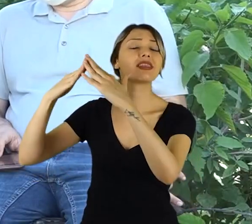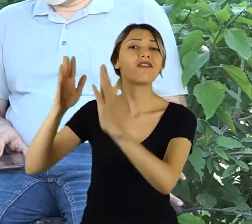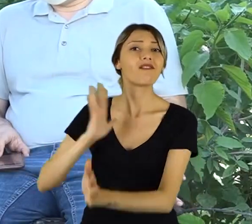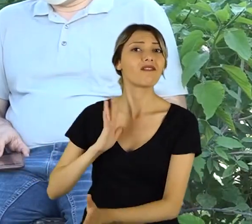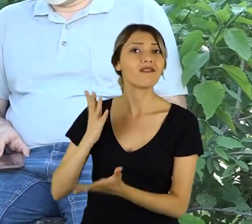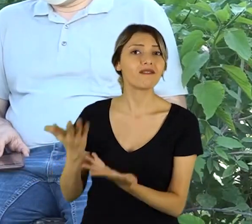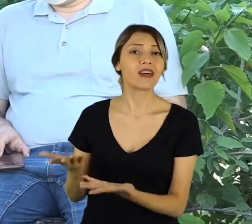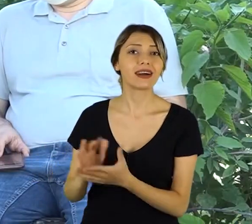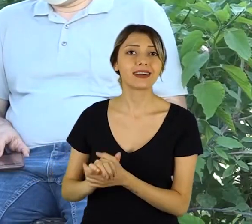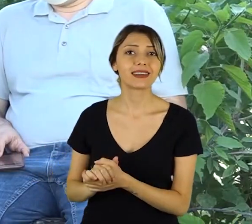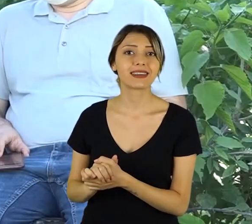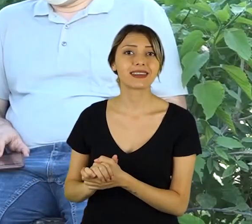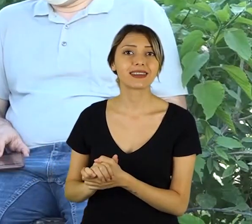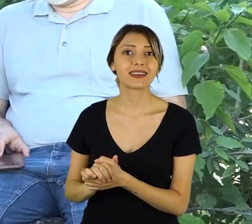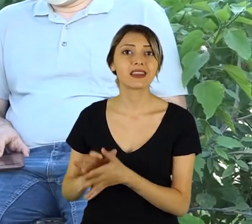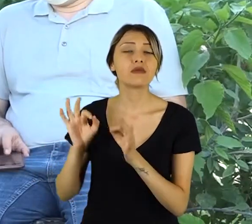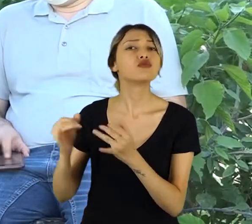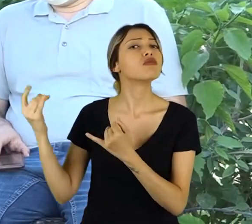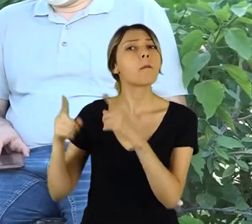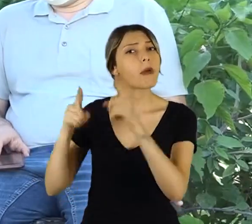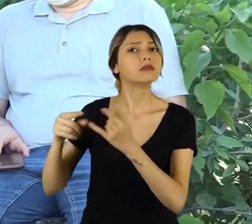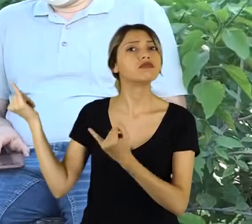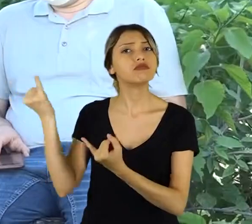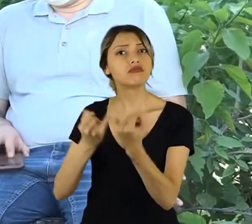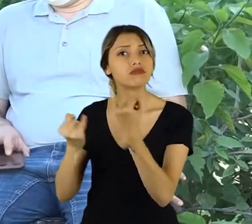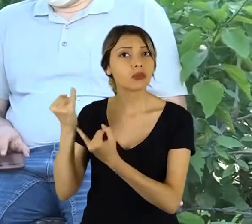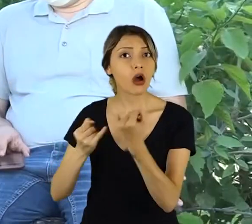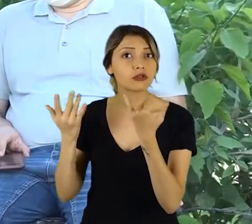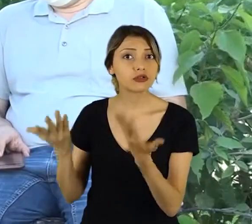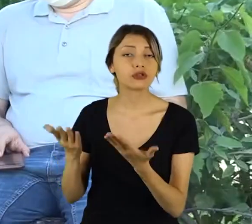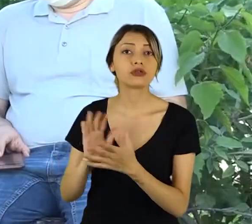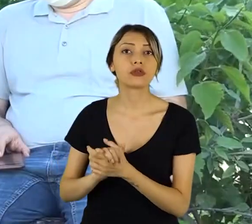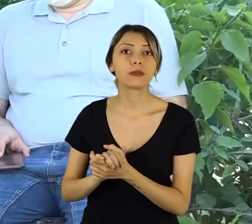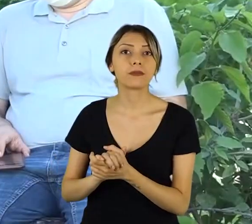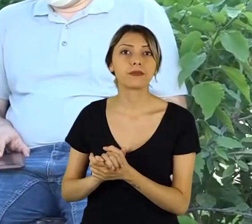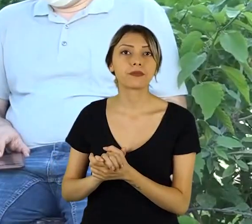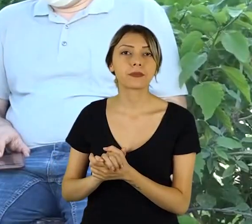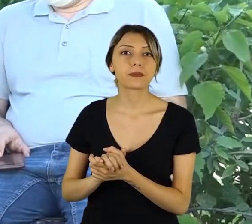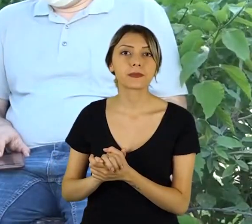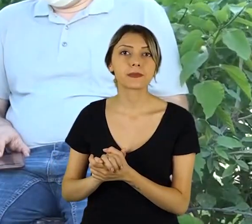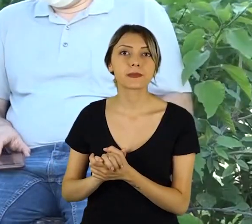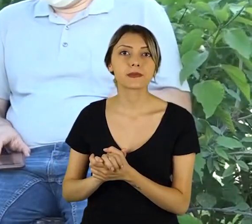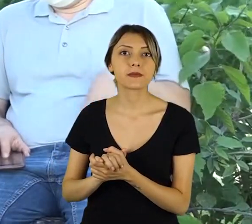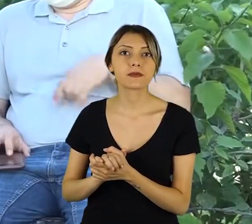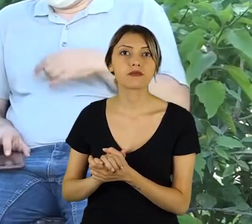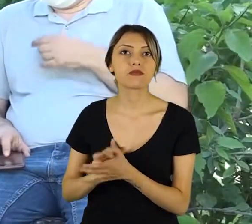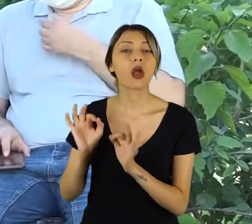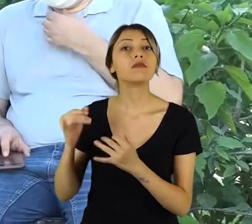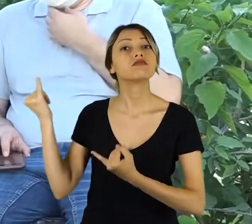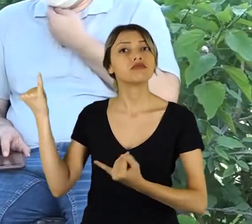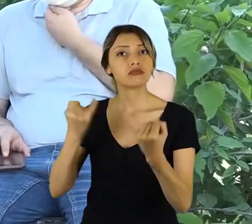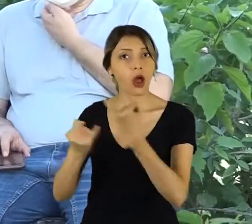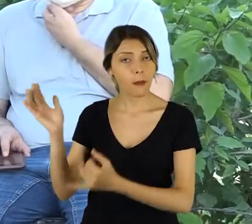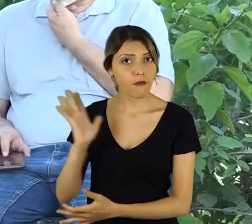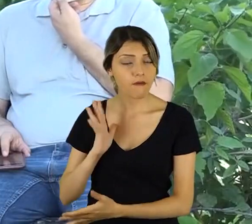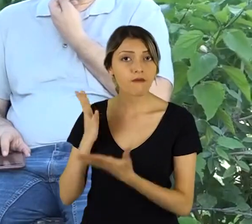Yani çatımız bir. Biz hem tartışırız. Aslında arkadaşlar bunu da çok iyi biliyoruz. Hem tartışırız